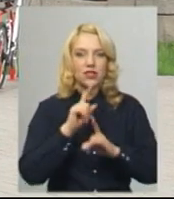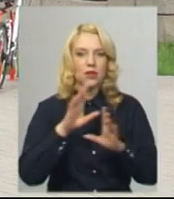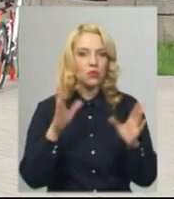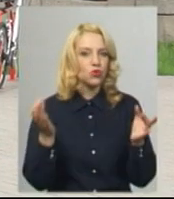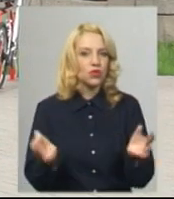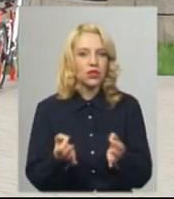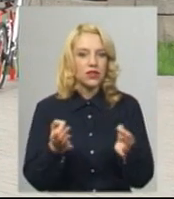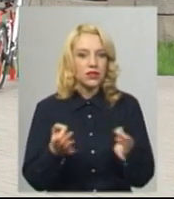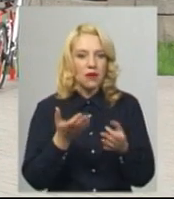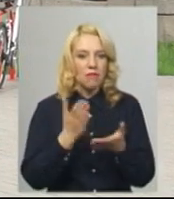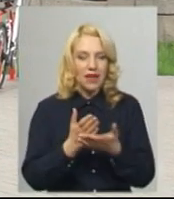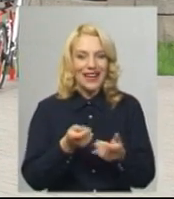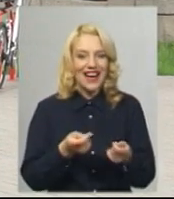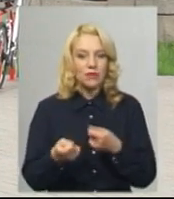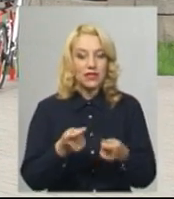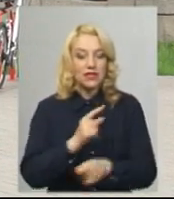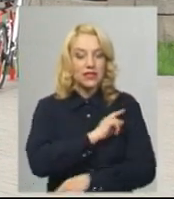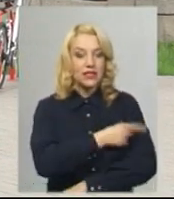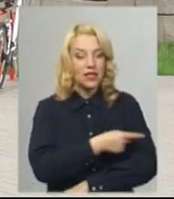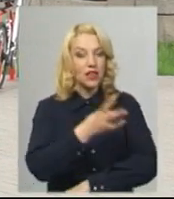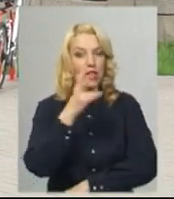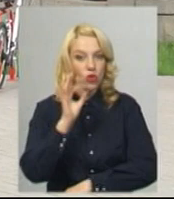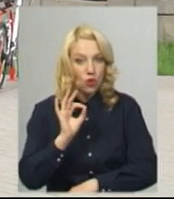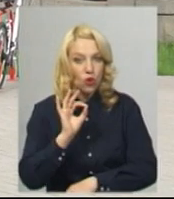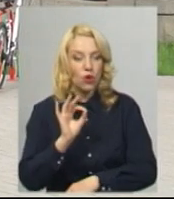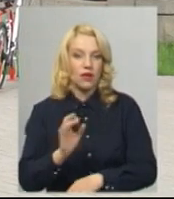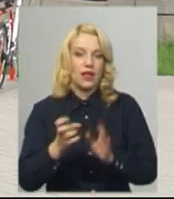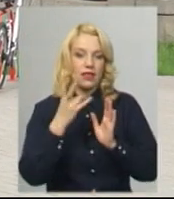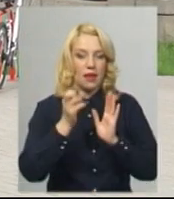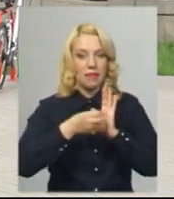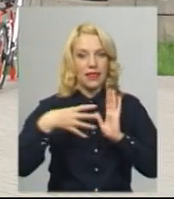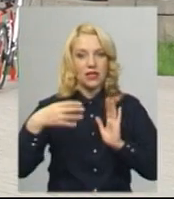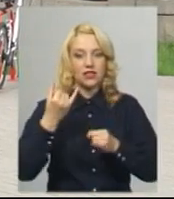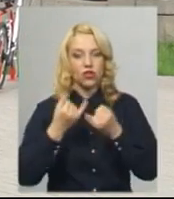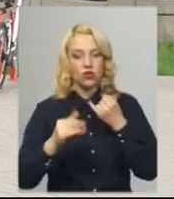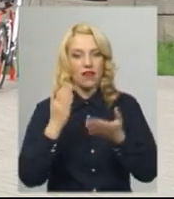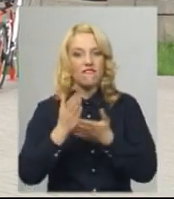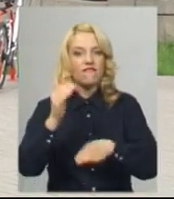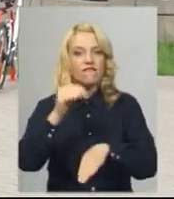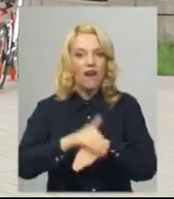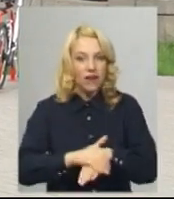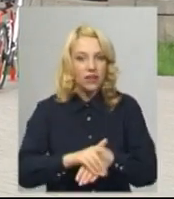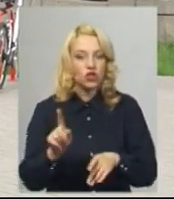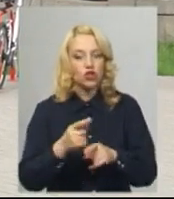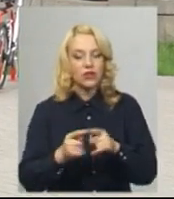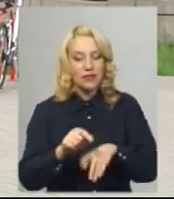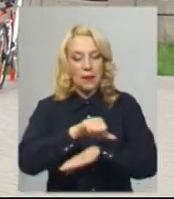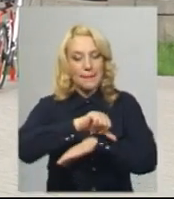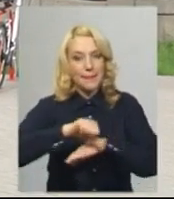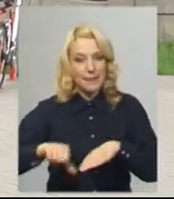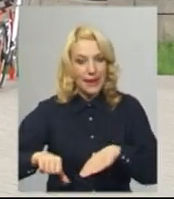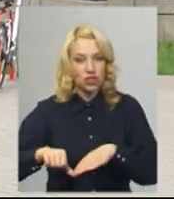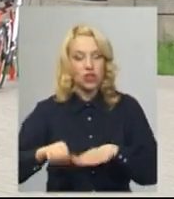ніякої адміністративної сили, але тим не менше, вже на 15 жовтня є факт, що ці межі якраз будуть